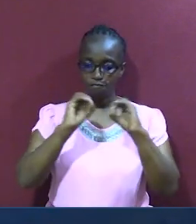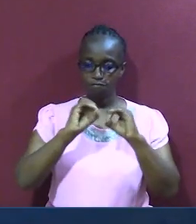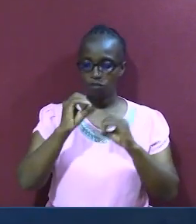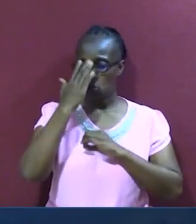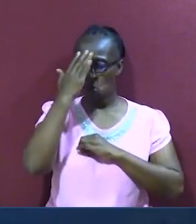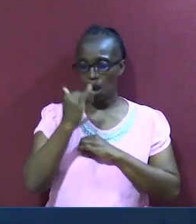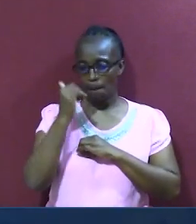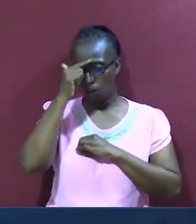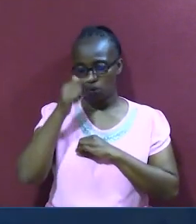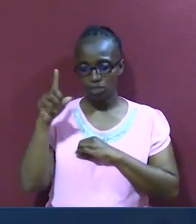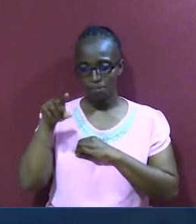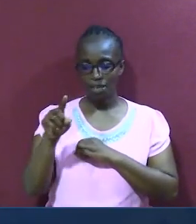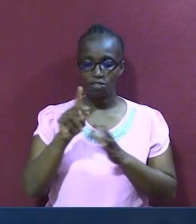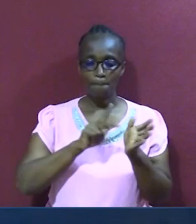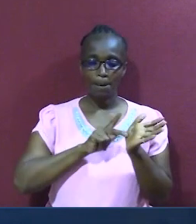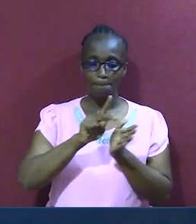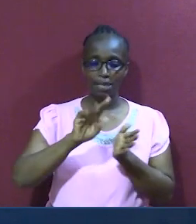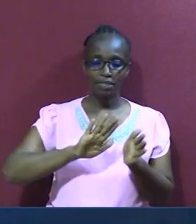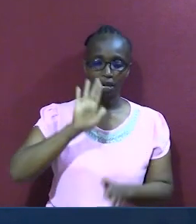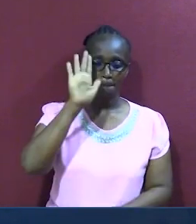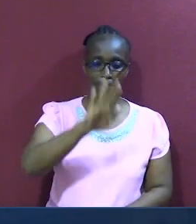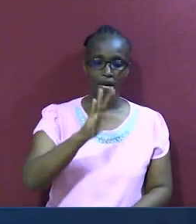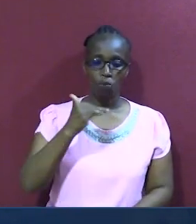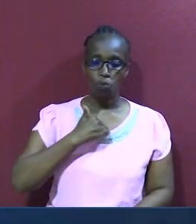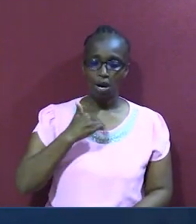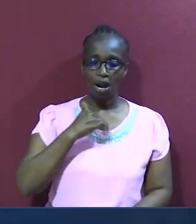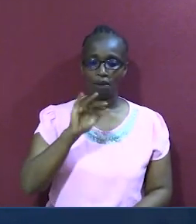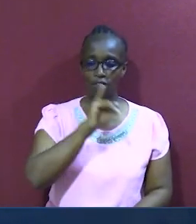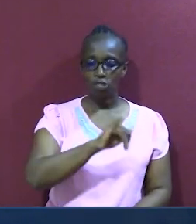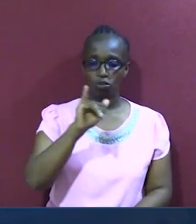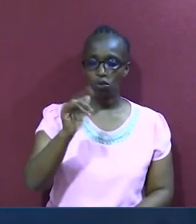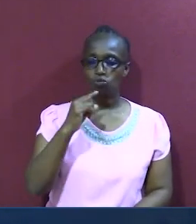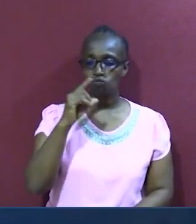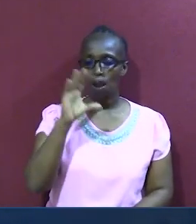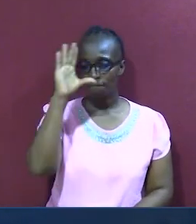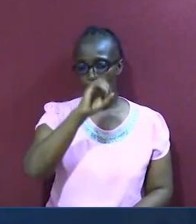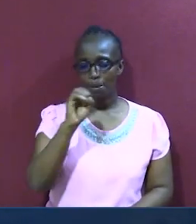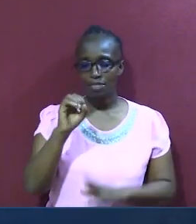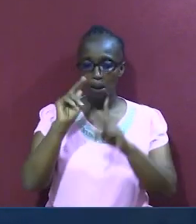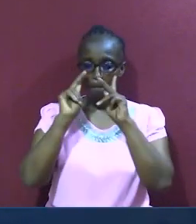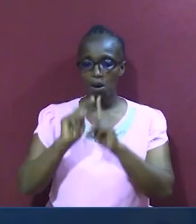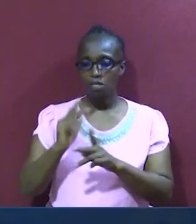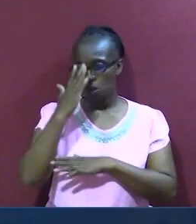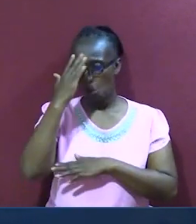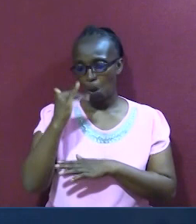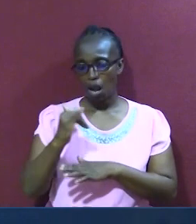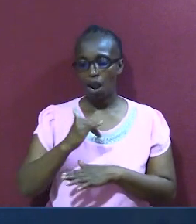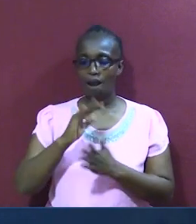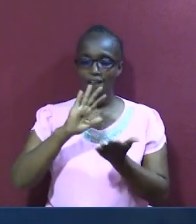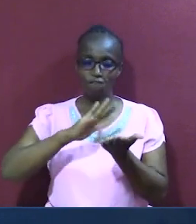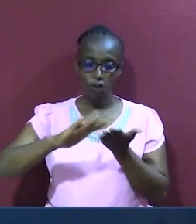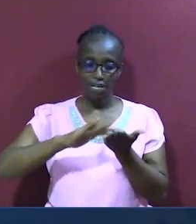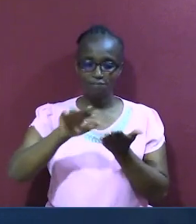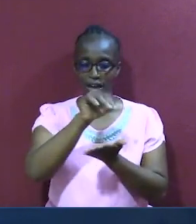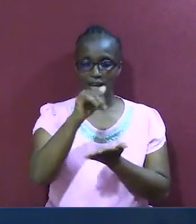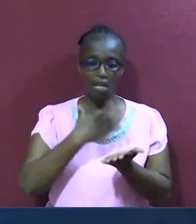wengine, kuna wengine wamekosa amani, kwa sababu ya kutosamehe wengine, nimesema ya kwamba,